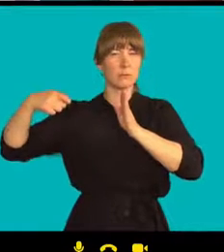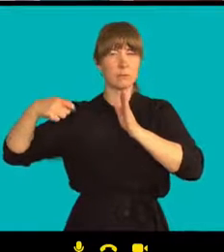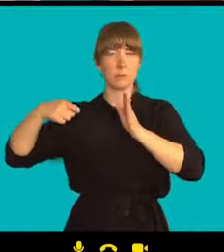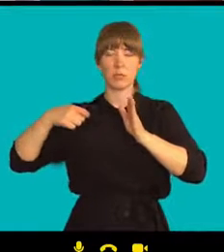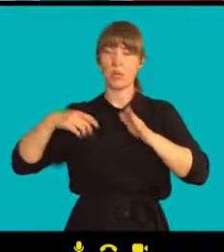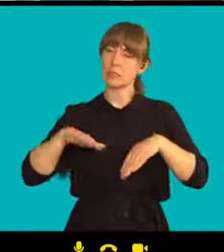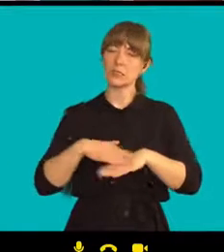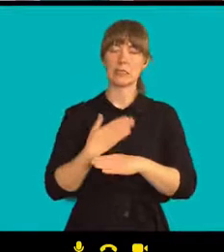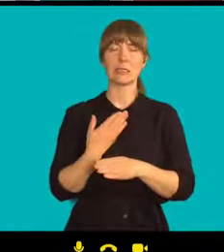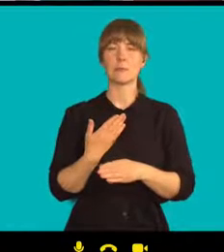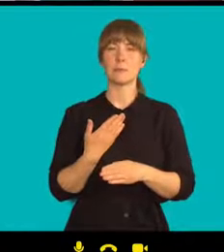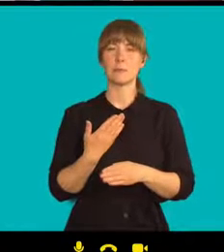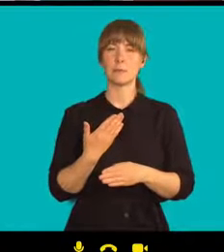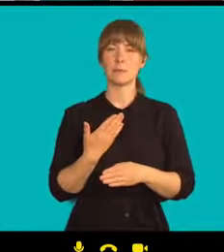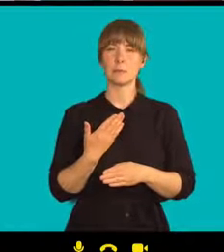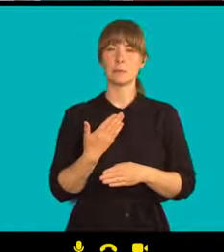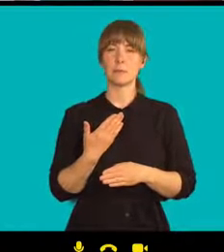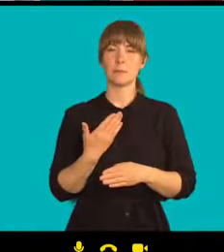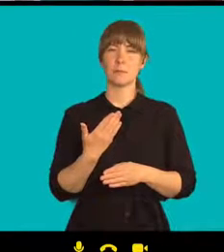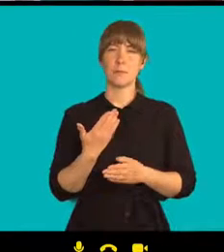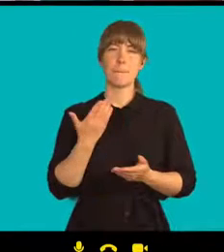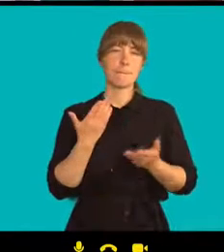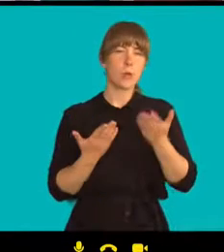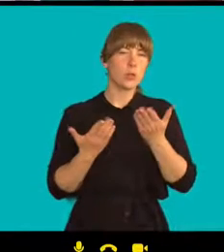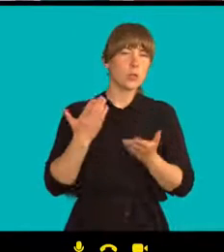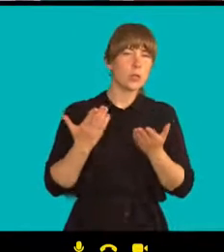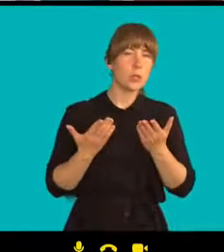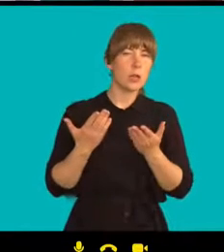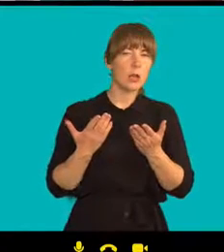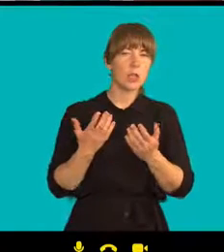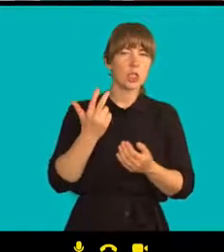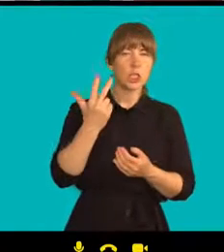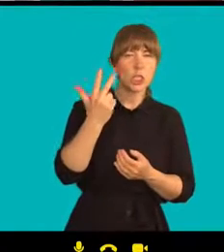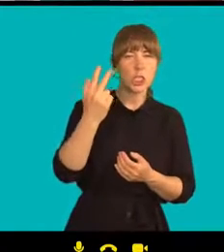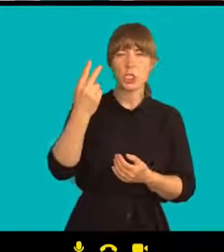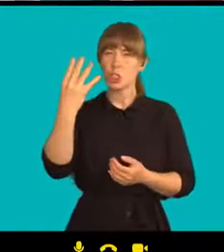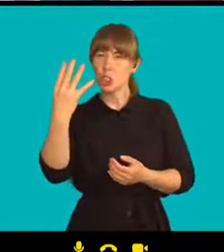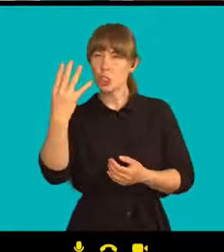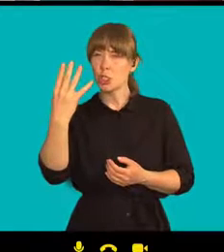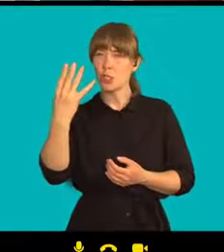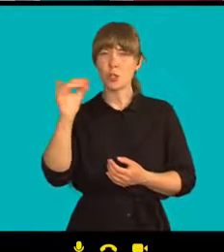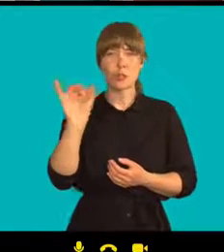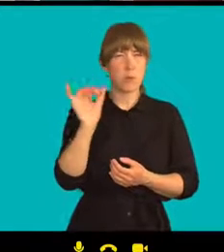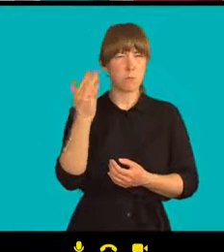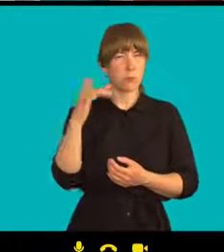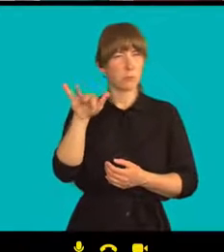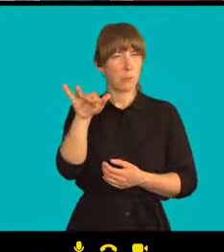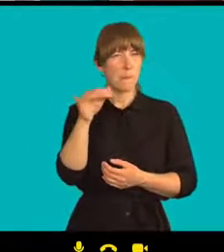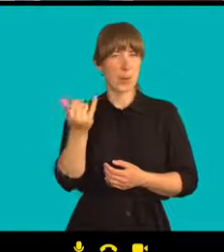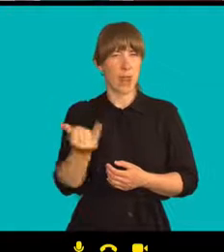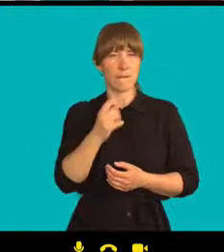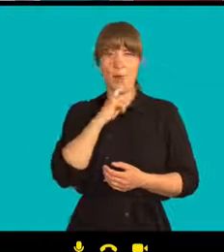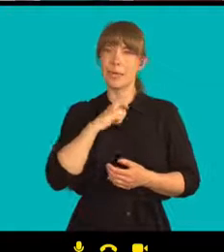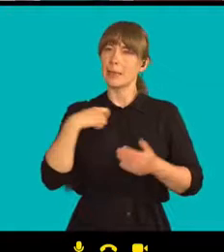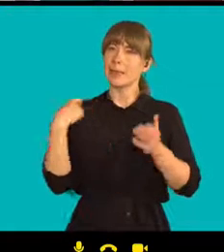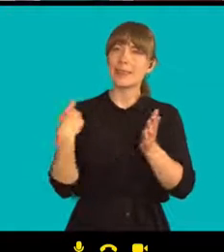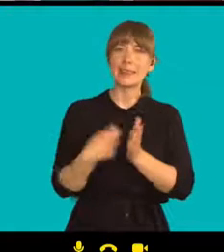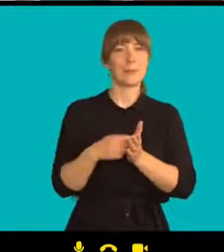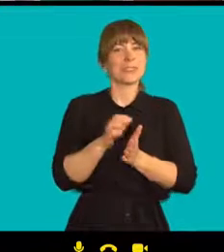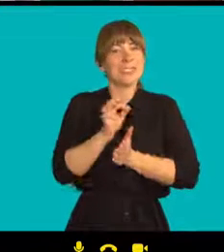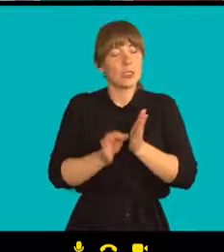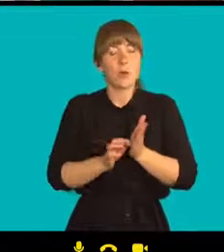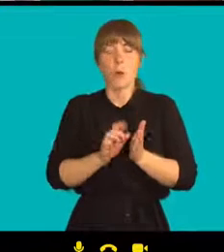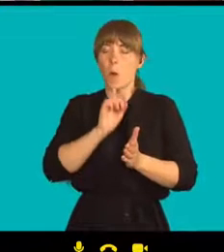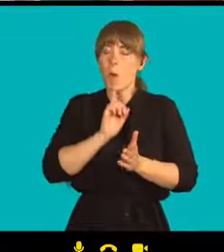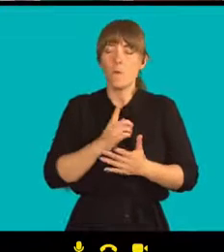že ti tři nebo čtyři mladí vojáci byli opravdu upřímní v té chvíli,